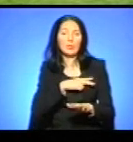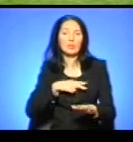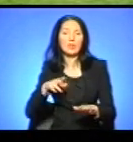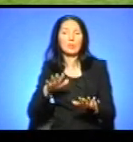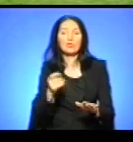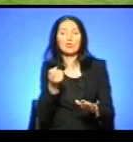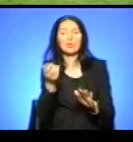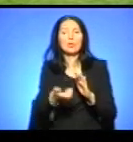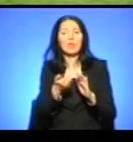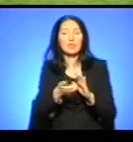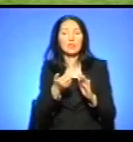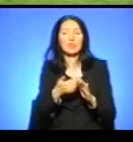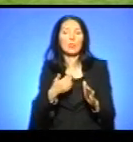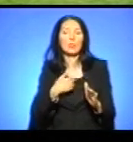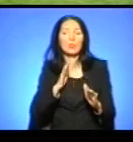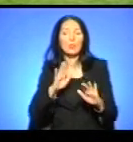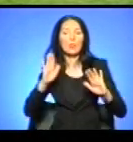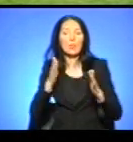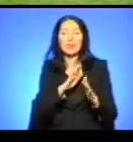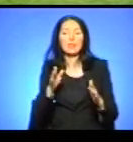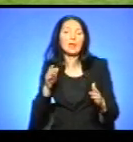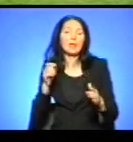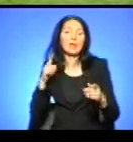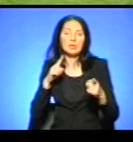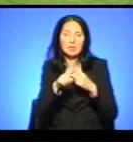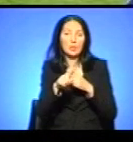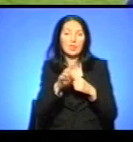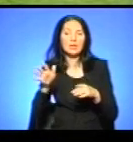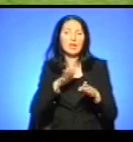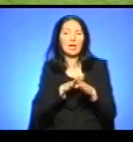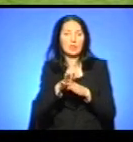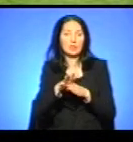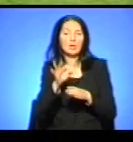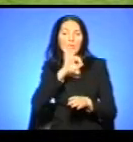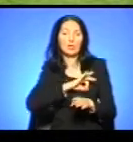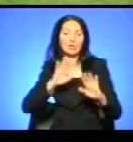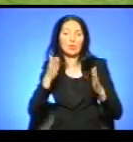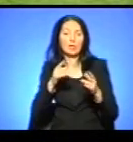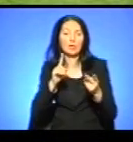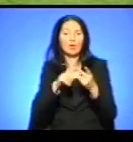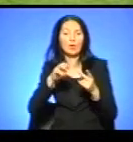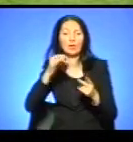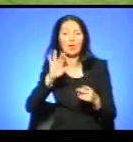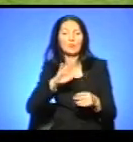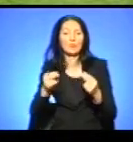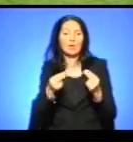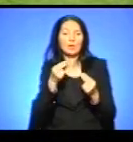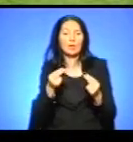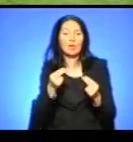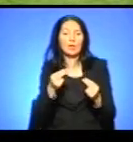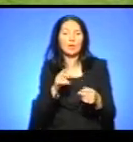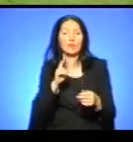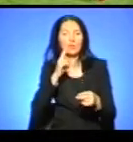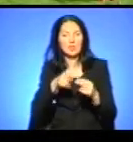Ну, чуть не хватило, ми мали моменти, не забили, не реалізували моменти. Десь в другому таймі не дограли і пропустили під кінець,